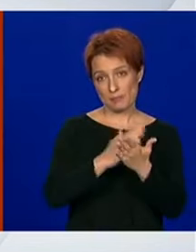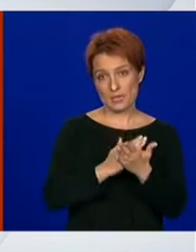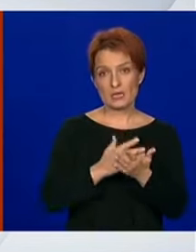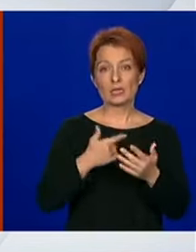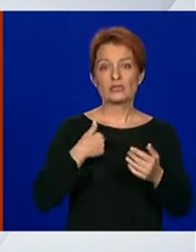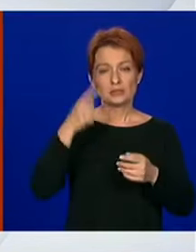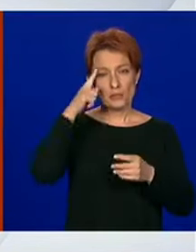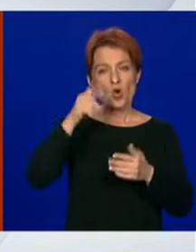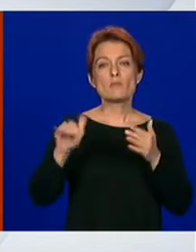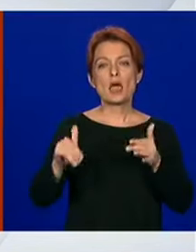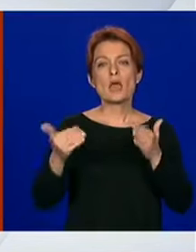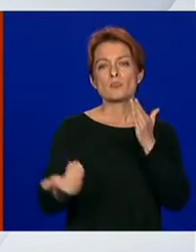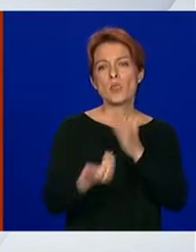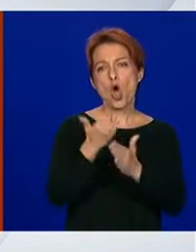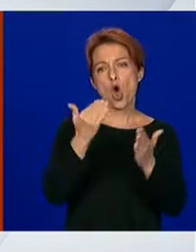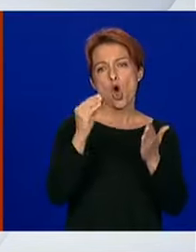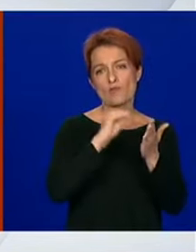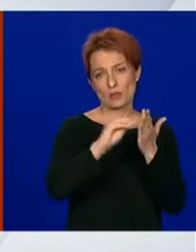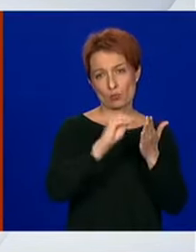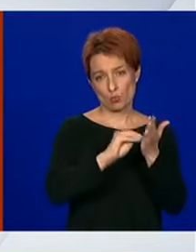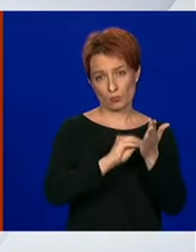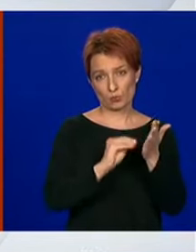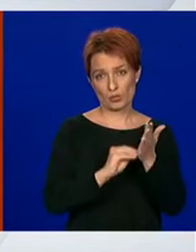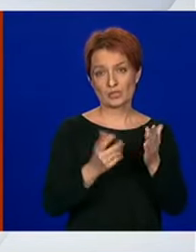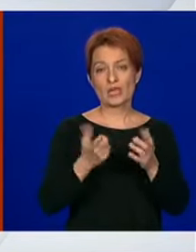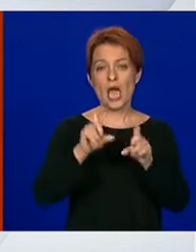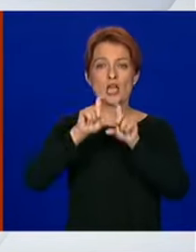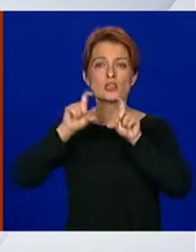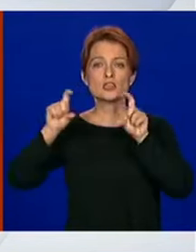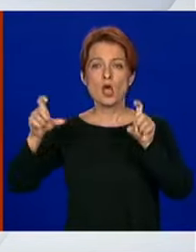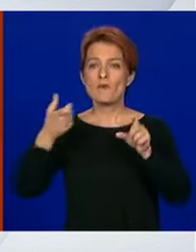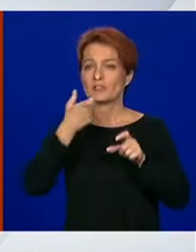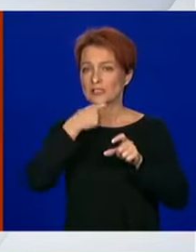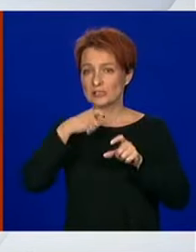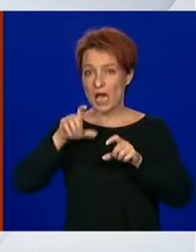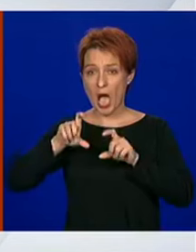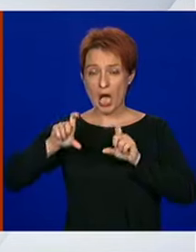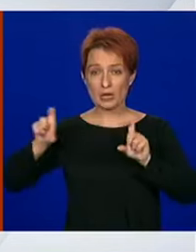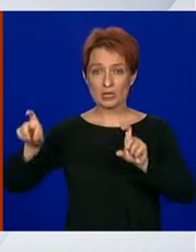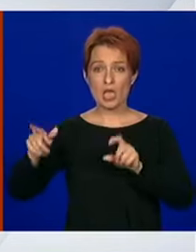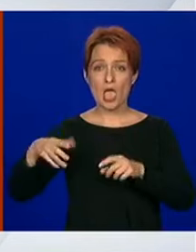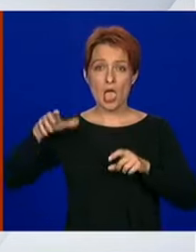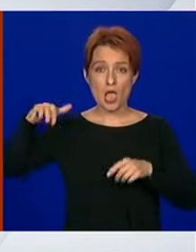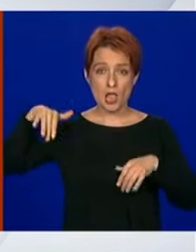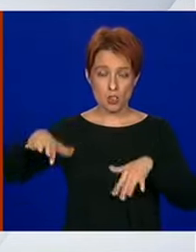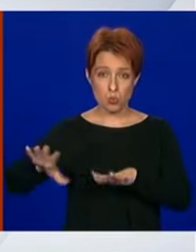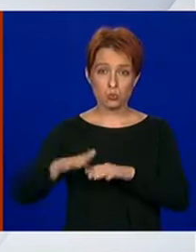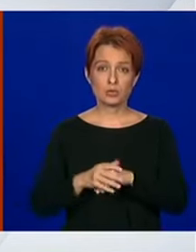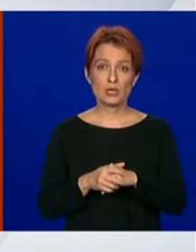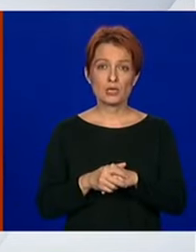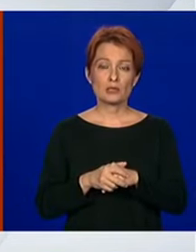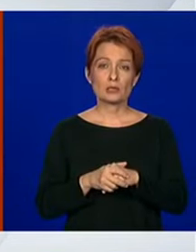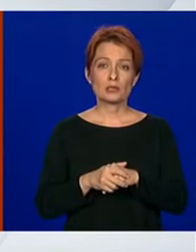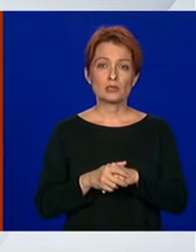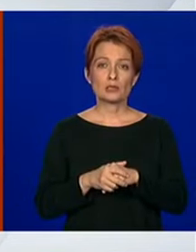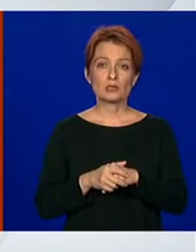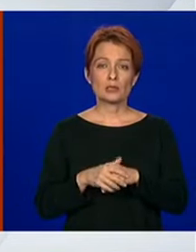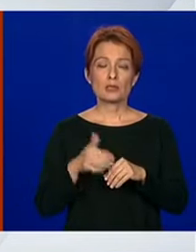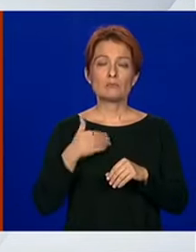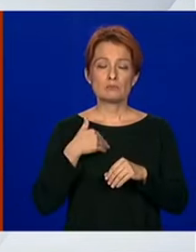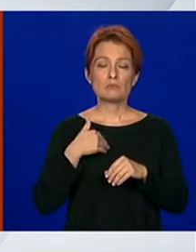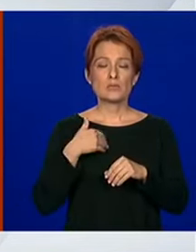upute za domove općenito a i za domove za starije mi